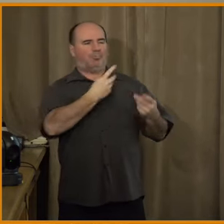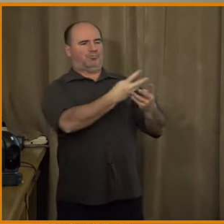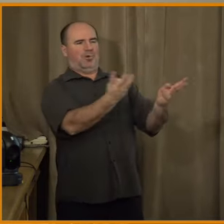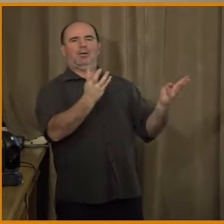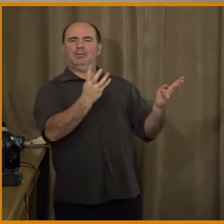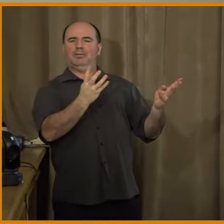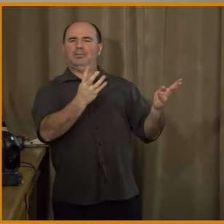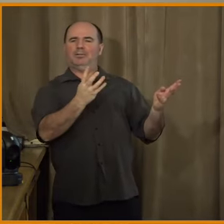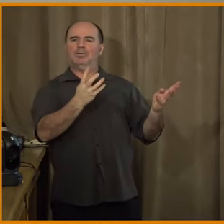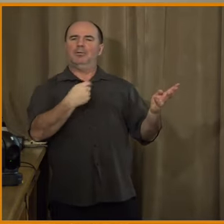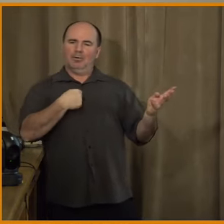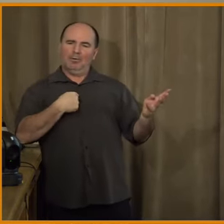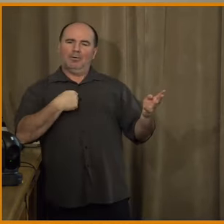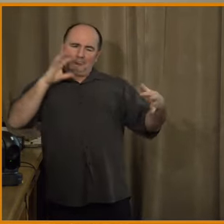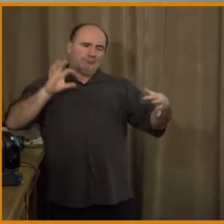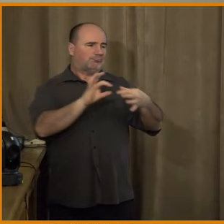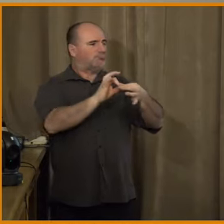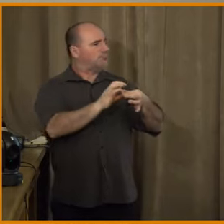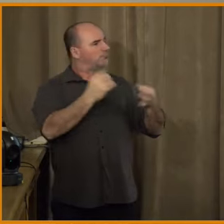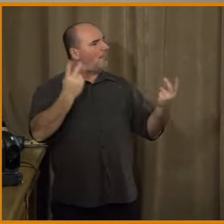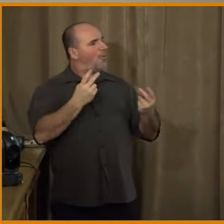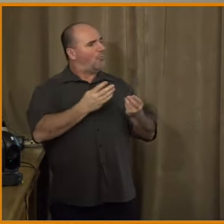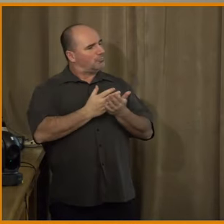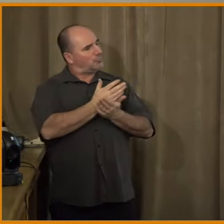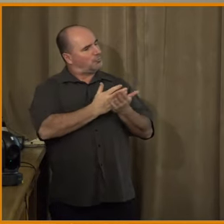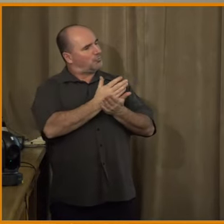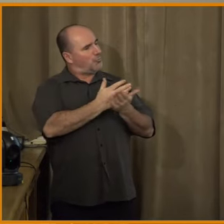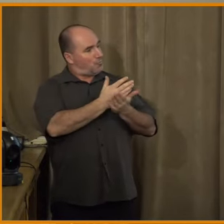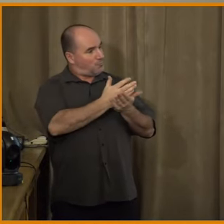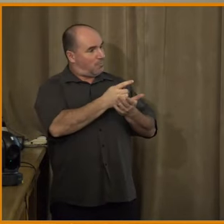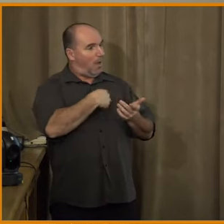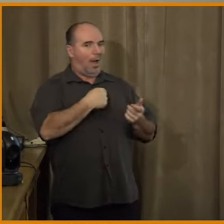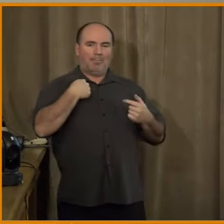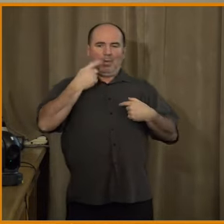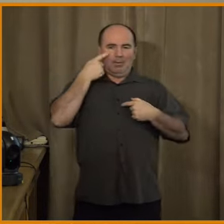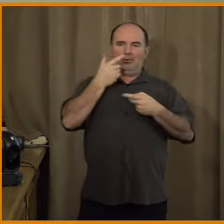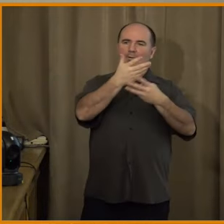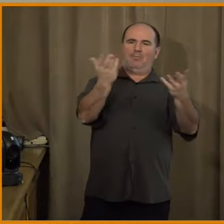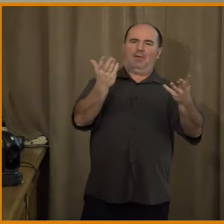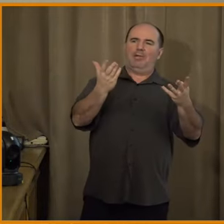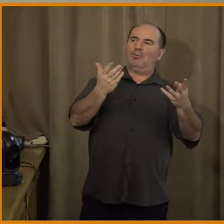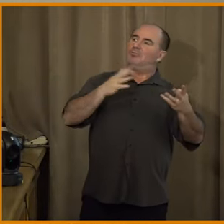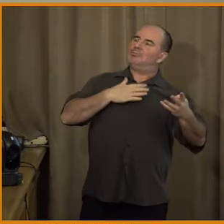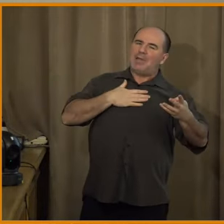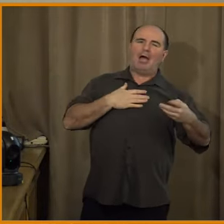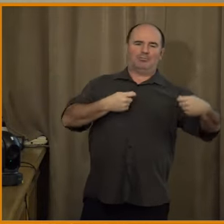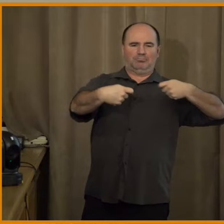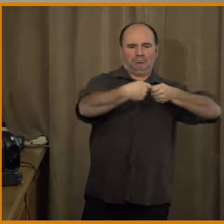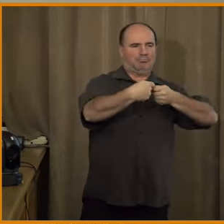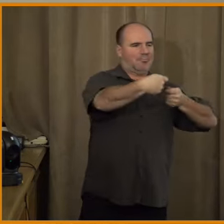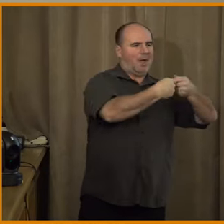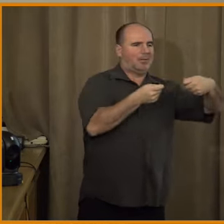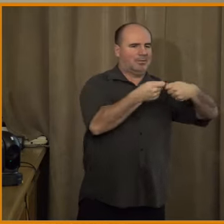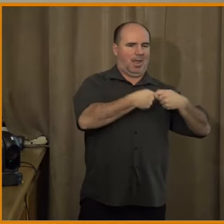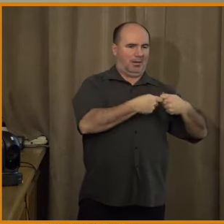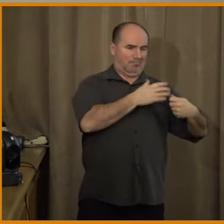služby, kdyby se díváme na veřejnost jako na rovnoceného partnera, která je schopná zkousnout i věci, které jsou